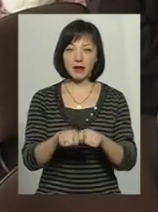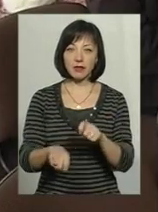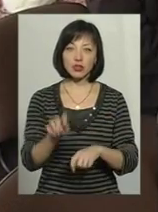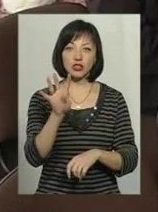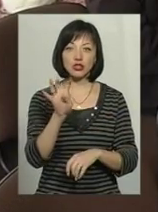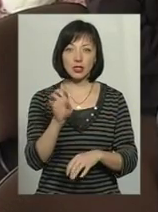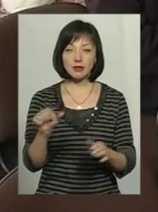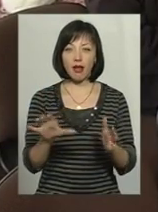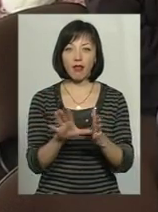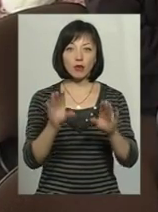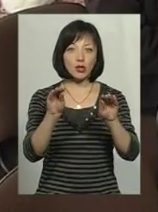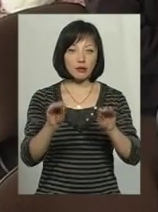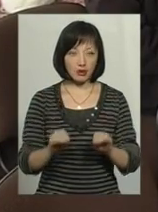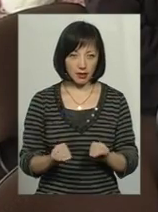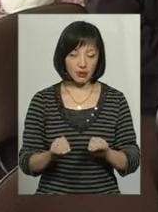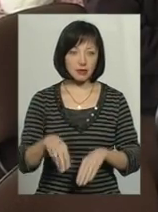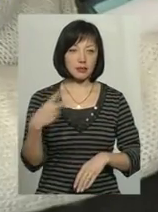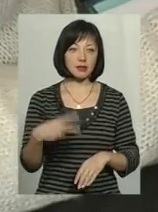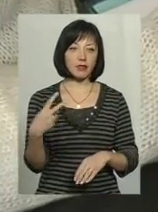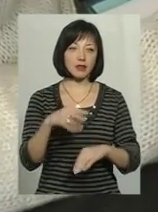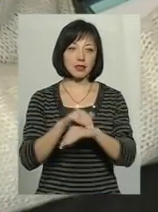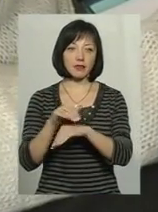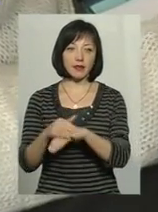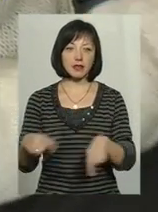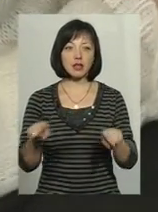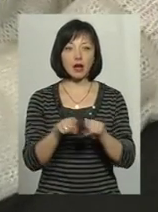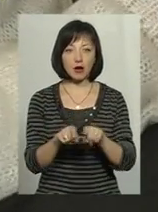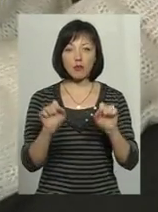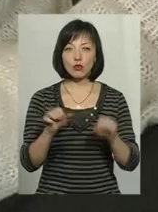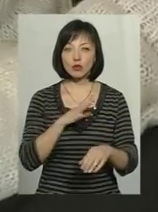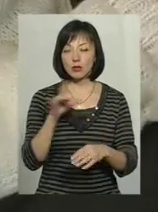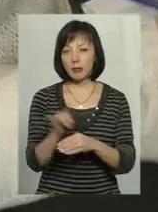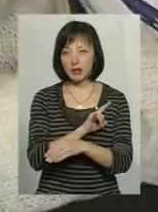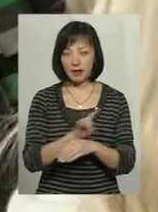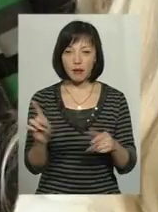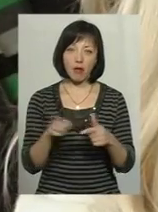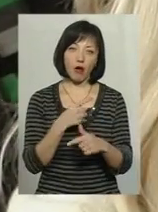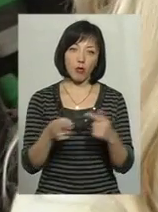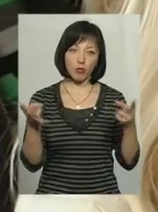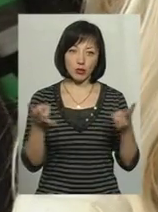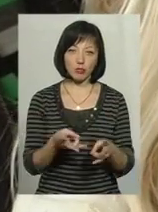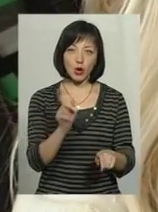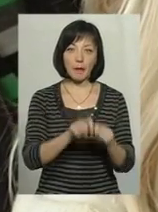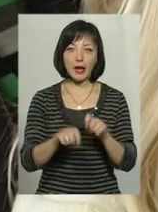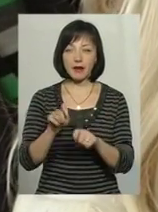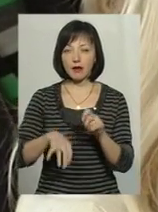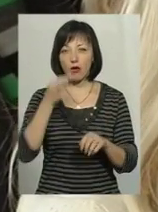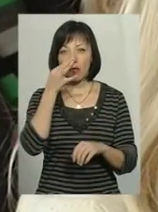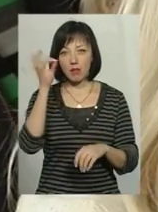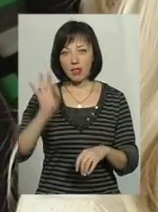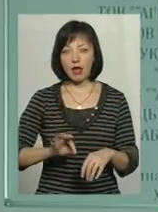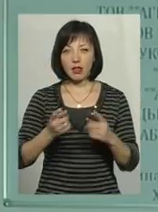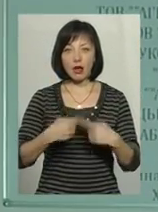400 електронних декларацій. 20 виявили таких, що можуть бути неправдивими або ж потребують перевірки компетентних